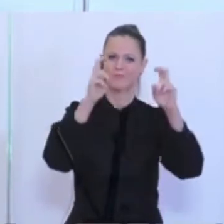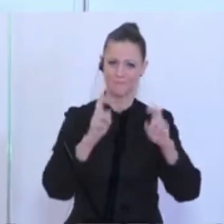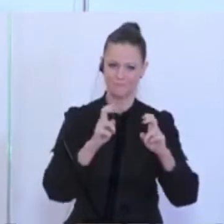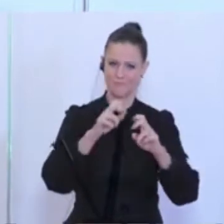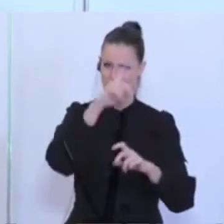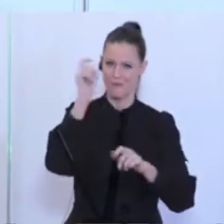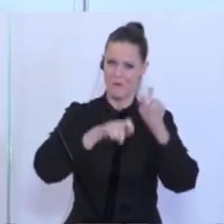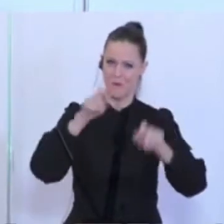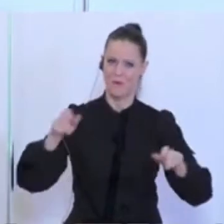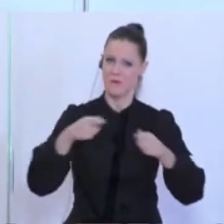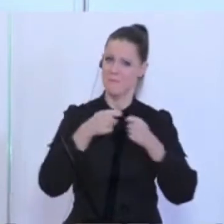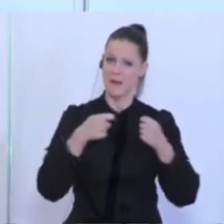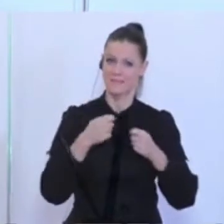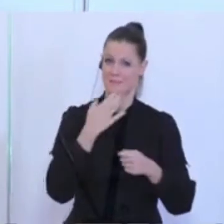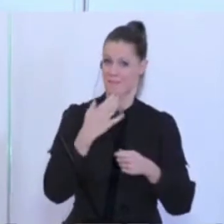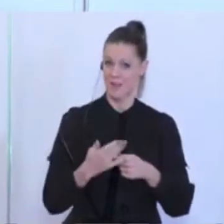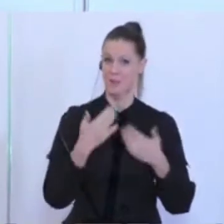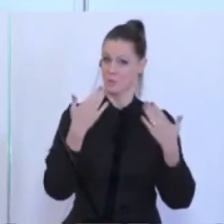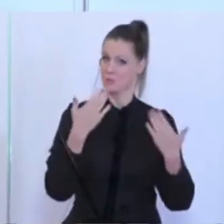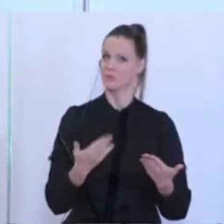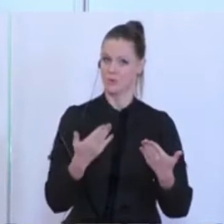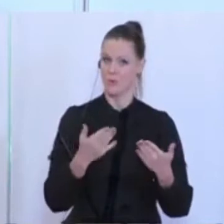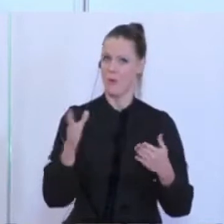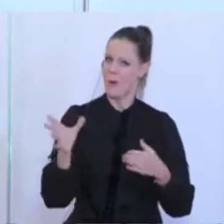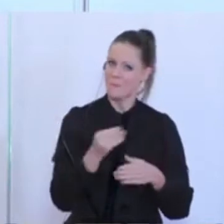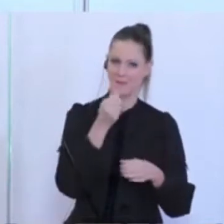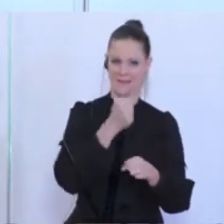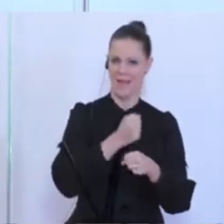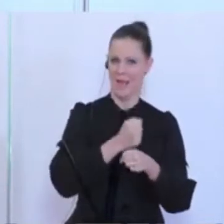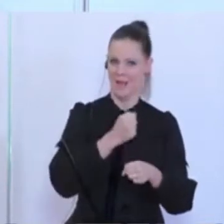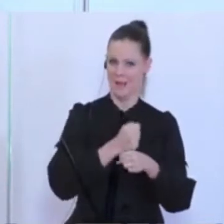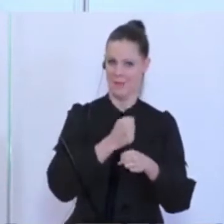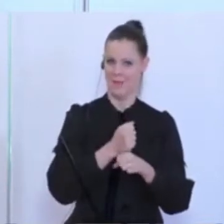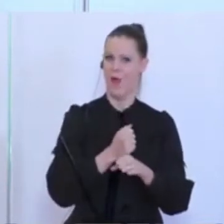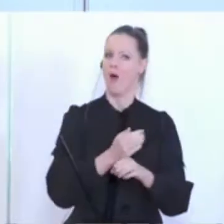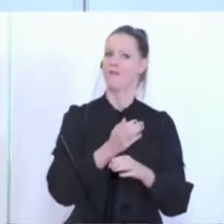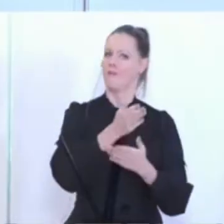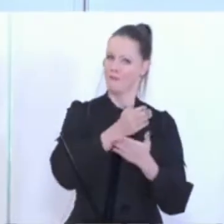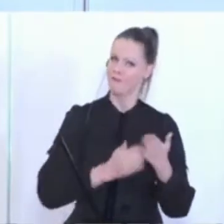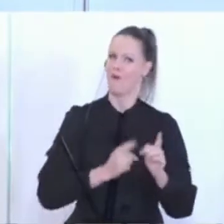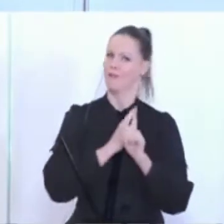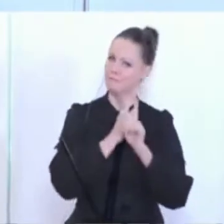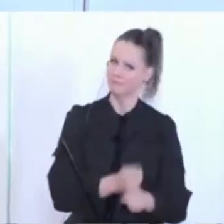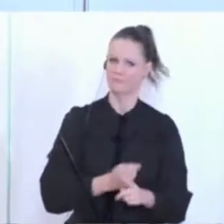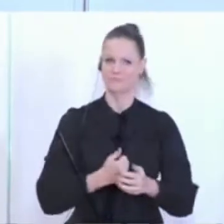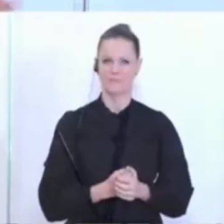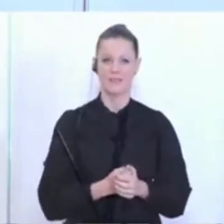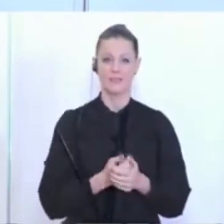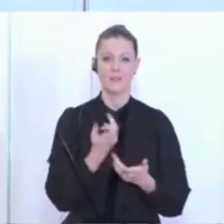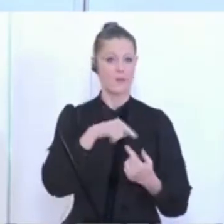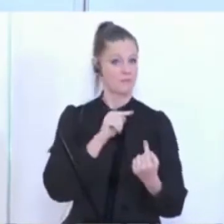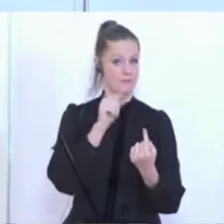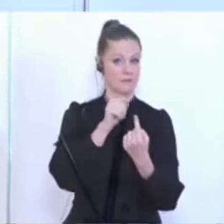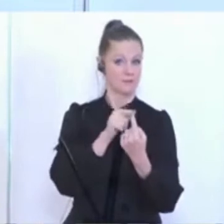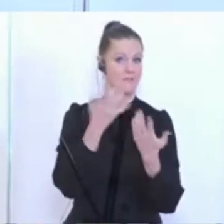die Maßnahmen und Empfehlungen bis jetzt so mitgetragen und mitbefolgt haben. Das führt uns dazu, dass wir